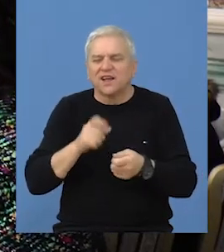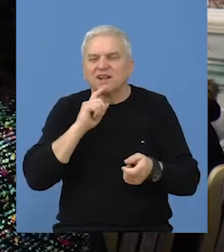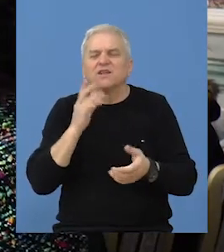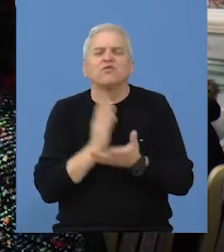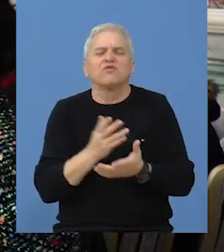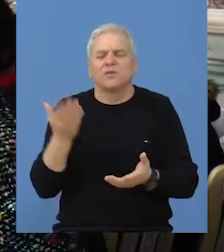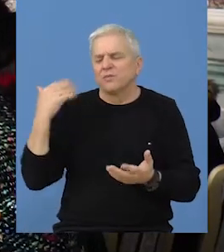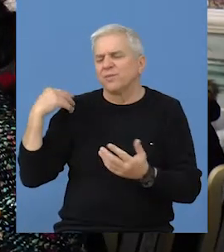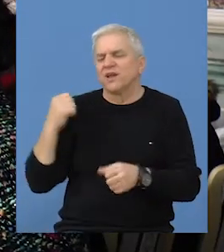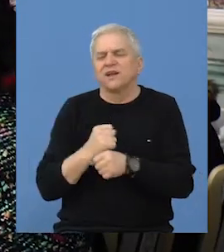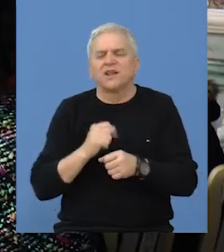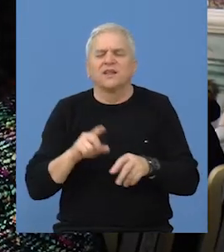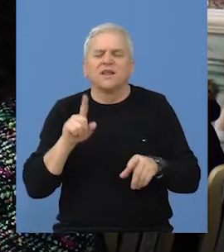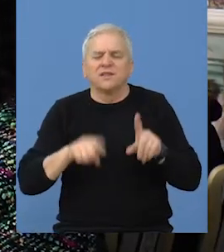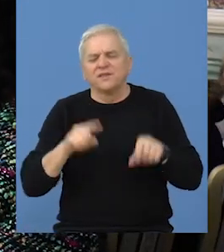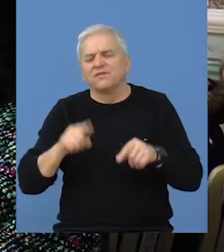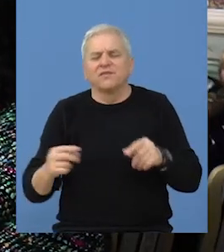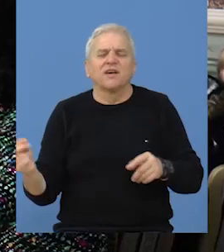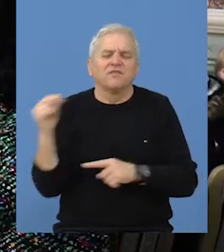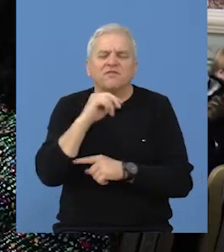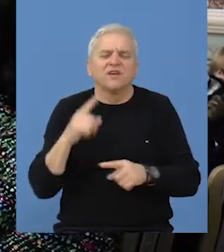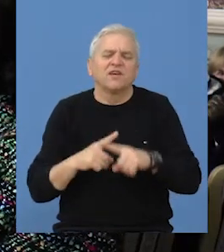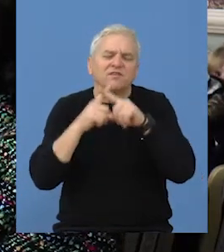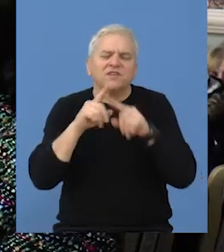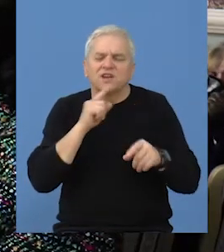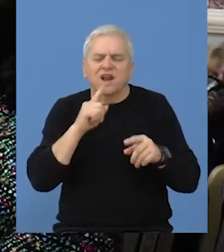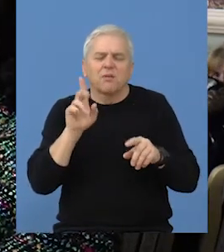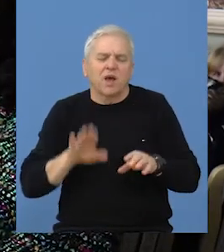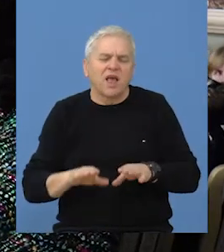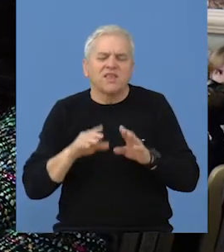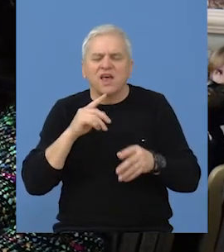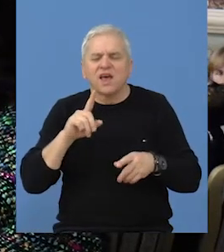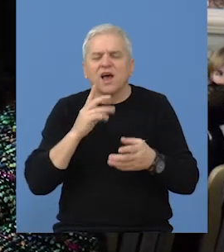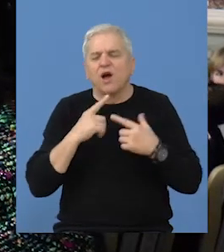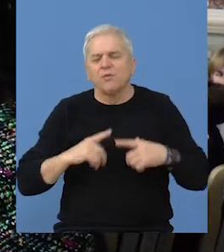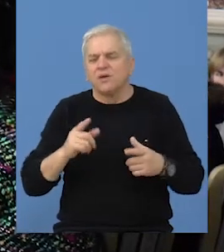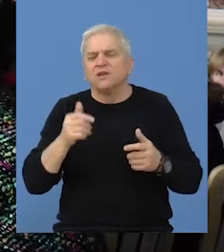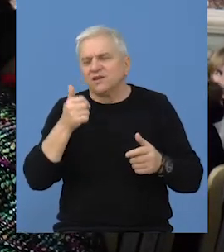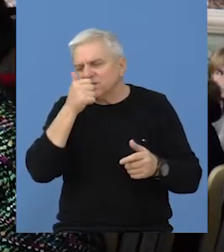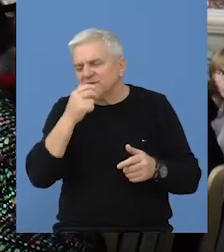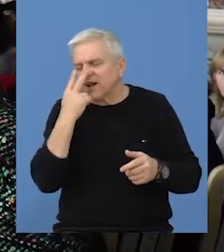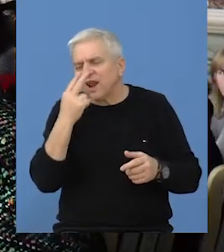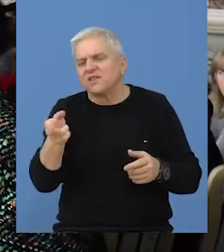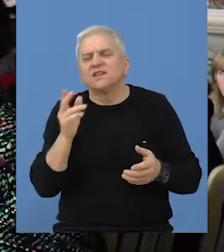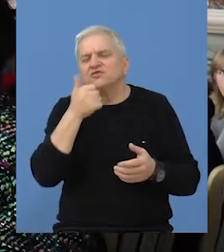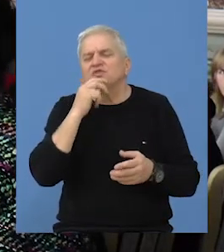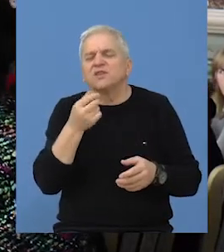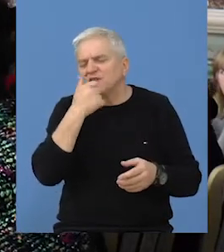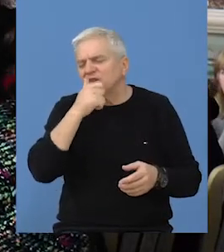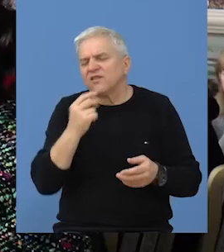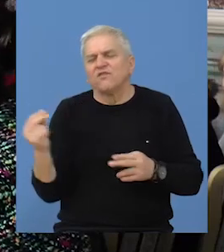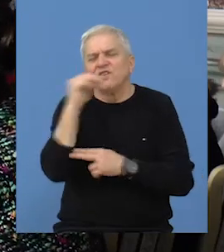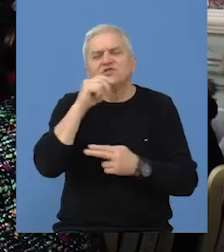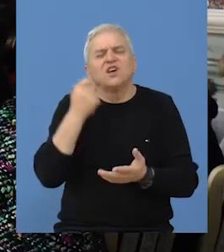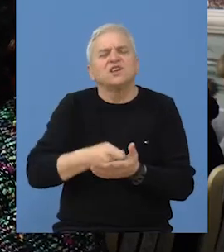pletenje, to smo uvek i radili sa nekim više i manje pauzicama i tako. Uvek smo gledali šta nam se više isplati i